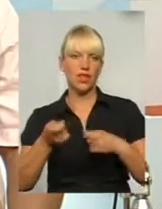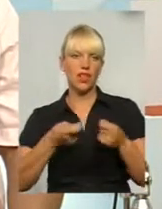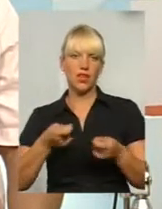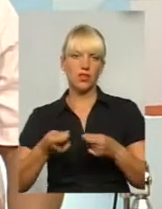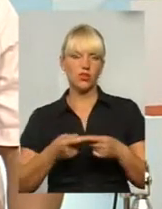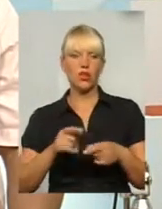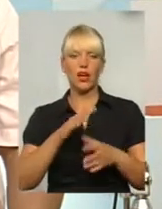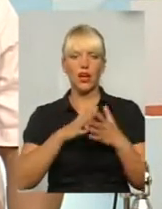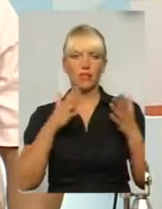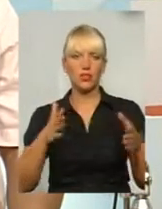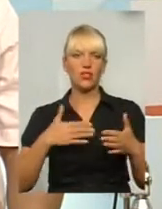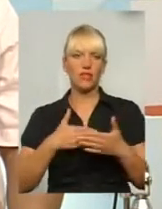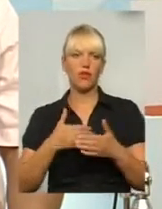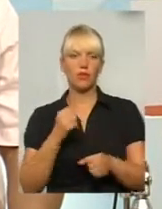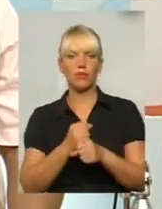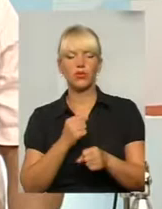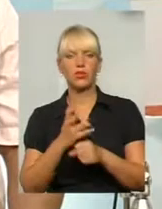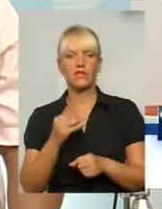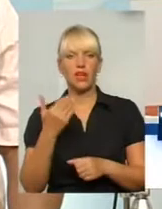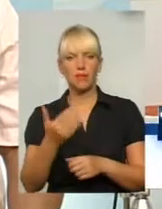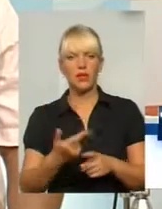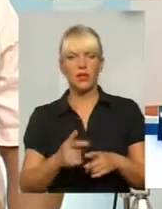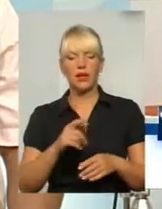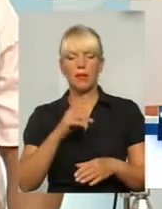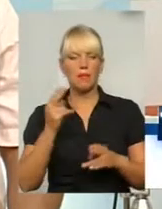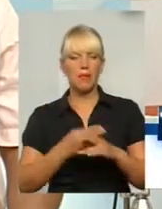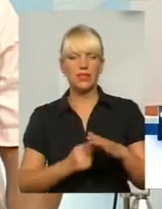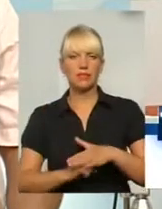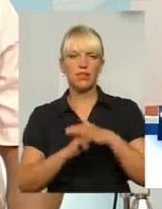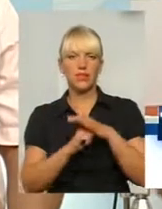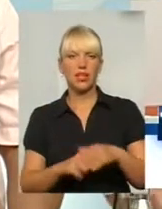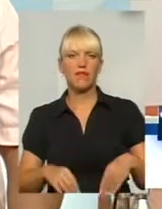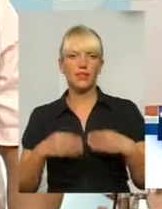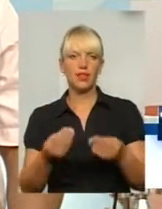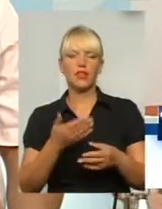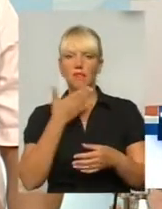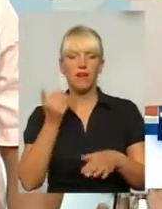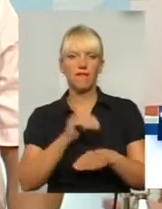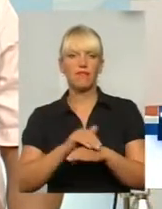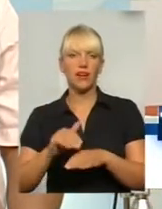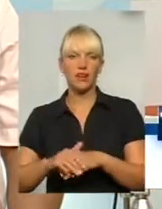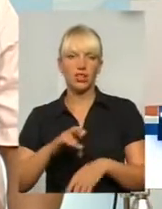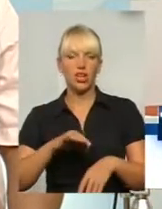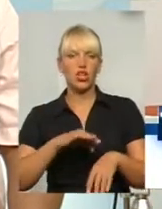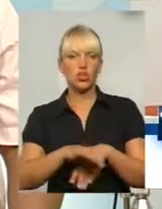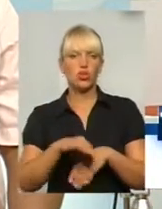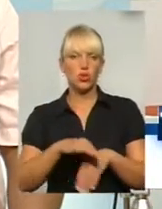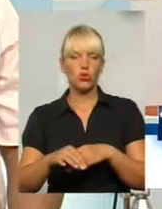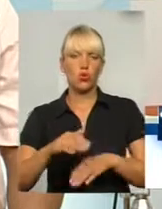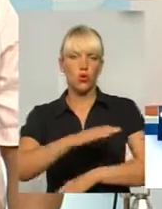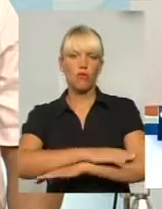успішно працює з владою. Людина Євгенівна безпідставні наводить, що немає фактів жорстокого поводження